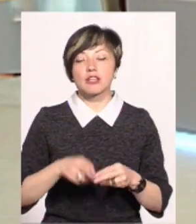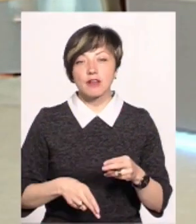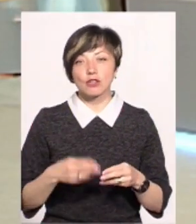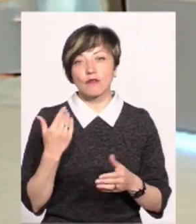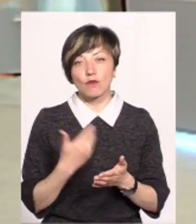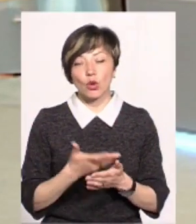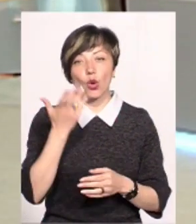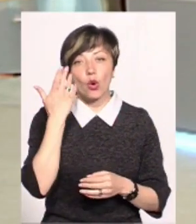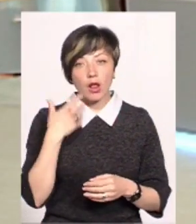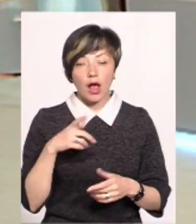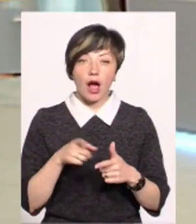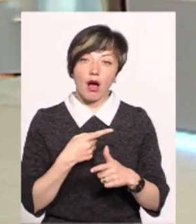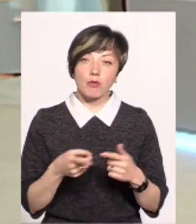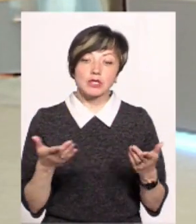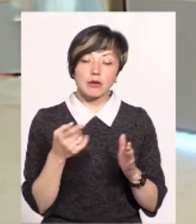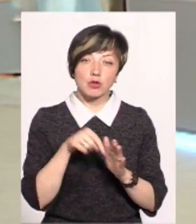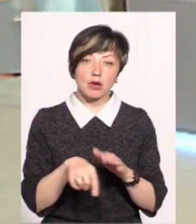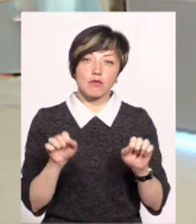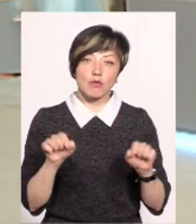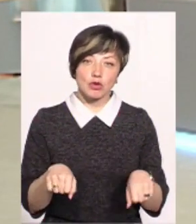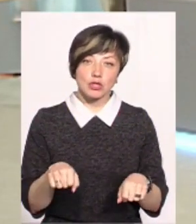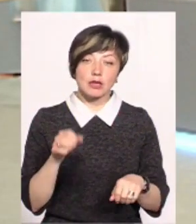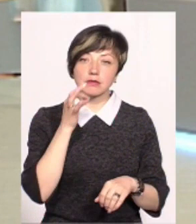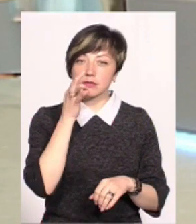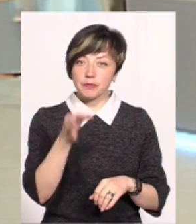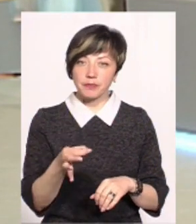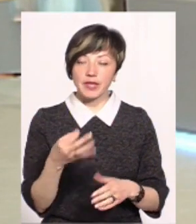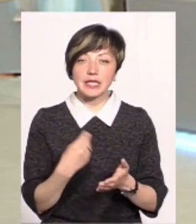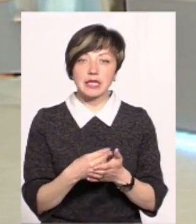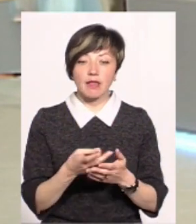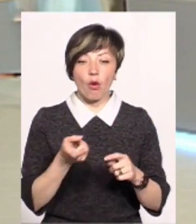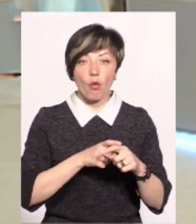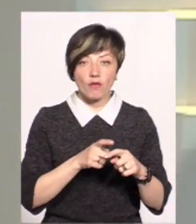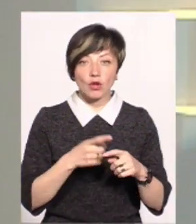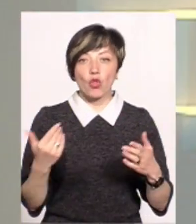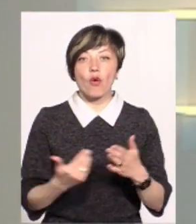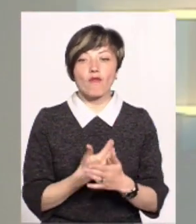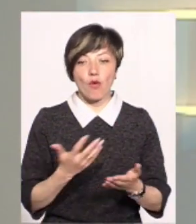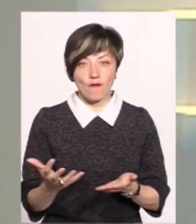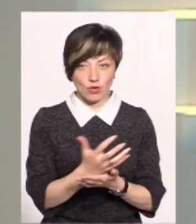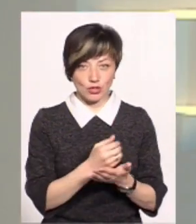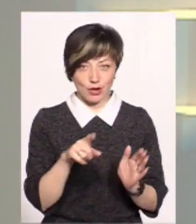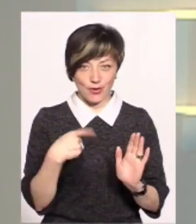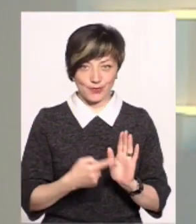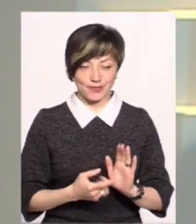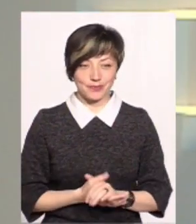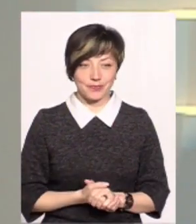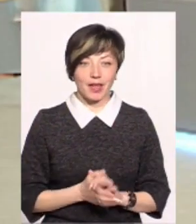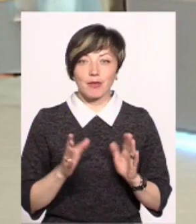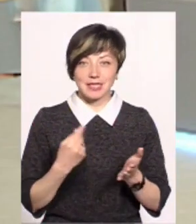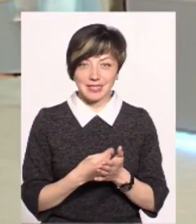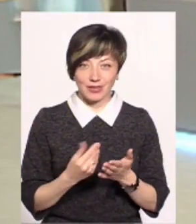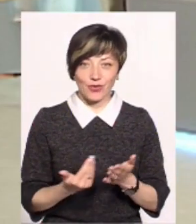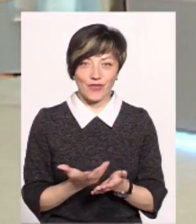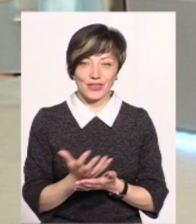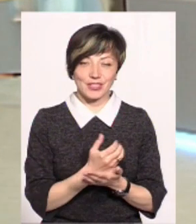завершення, коли або за якими ознаками можна спрогнозувати ціни на овочі нового врожаю? Яка буде